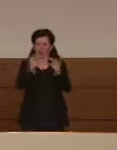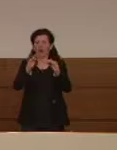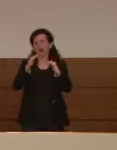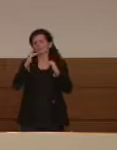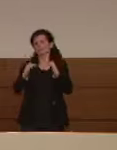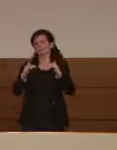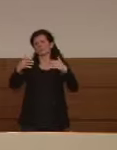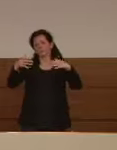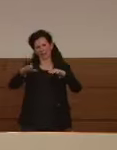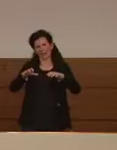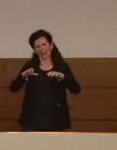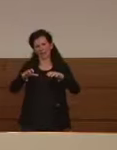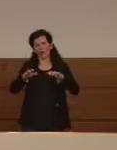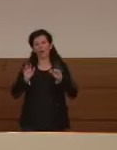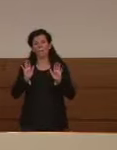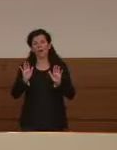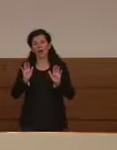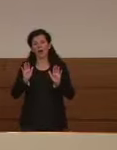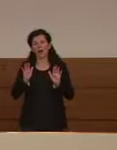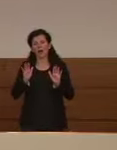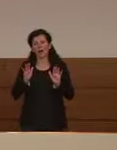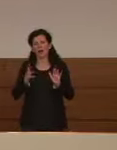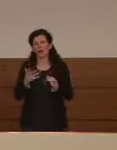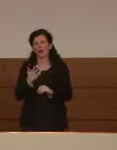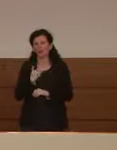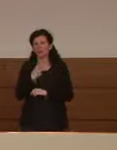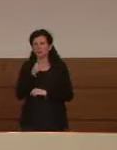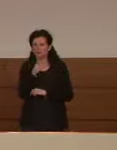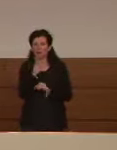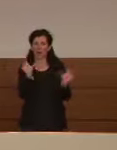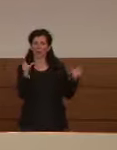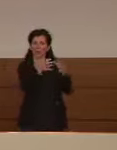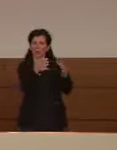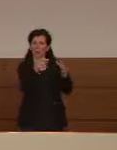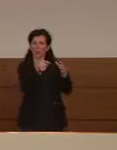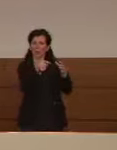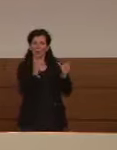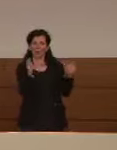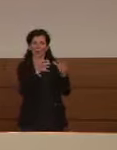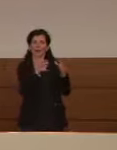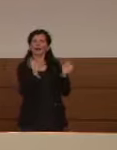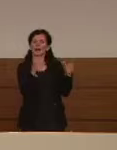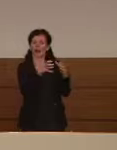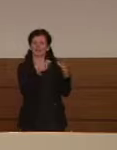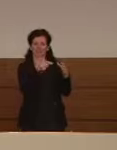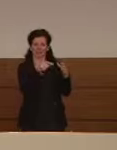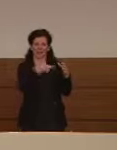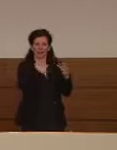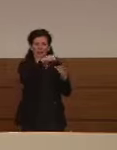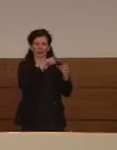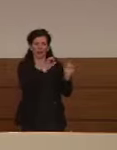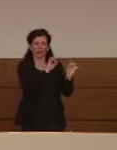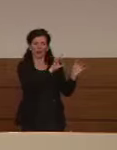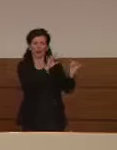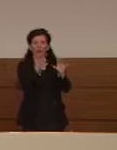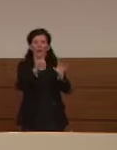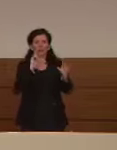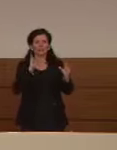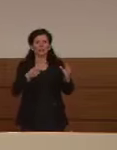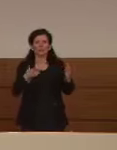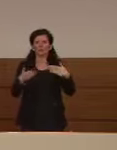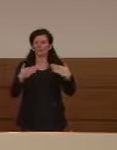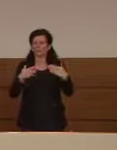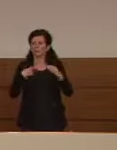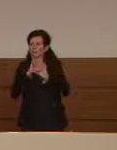bassa ogni volta che si creeranno dei cluster dei grappoli dei casi dovremo essere prontissimi a identificarli